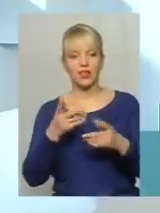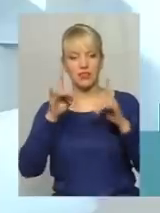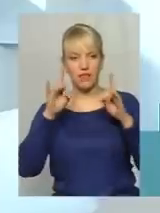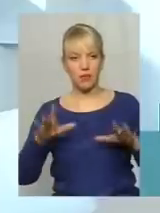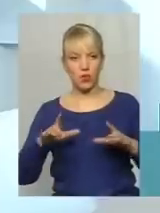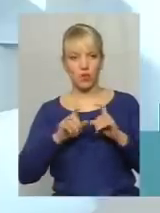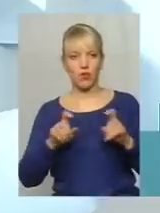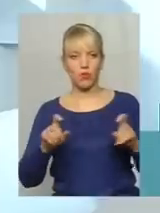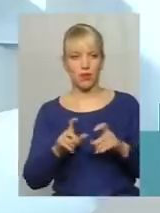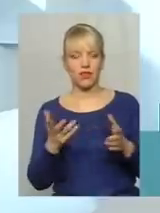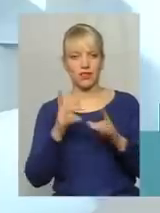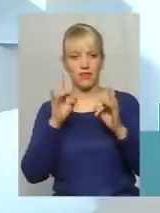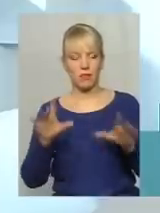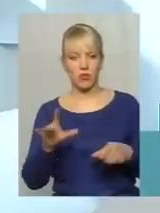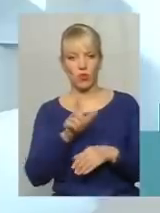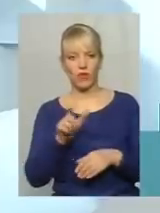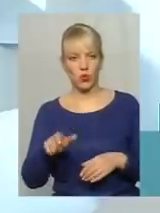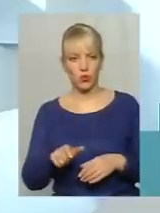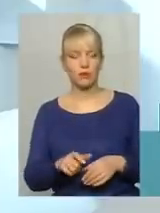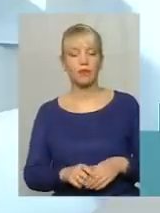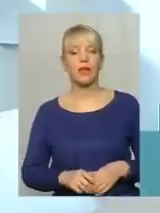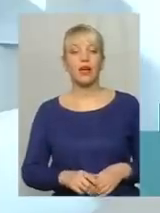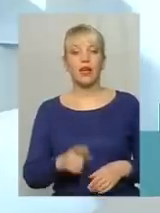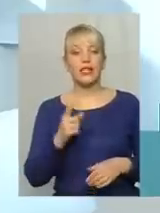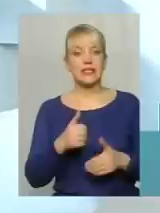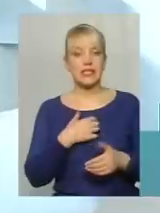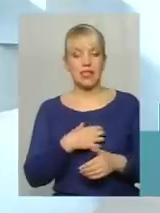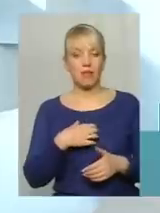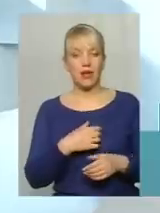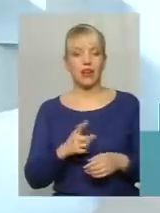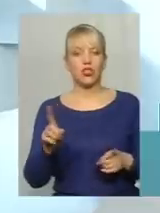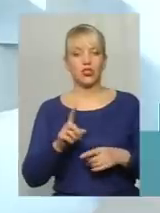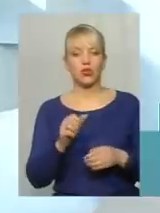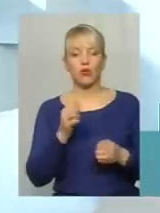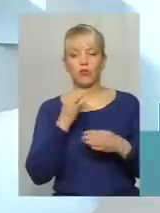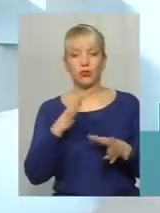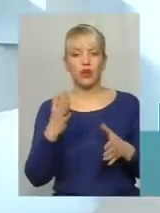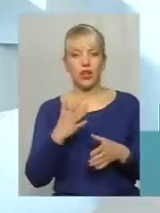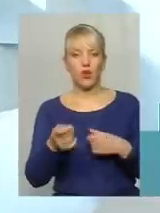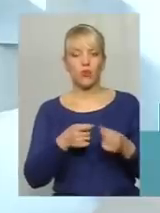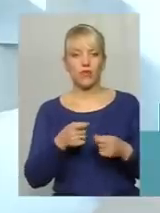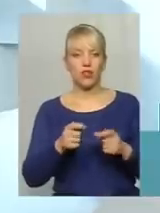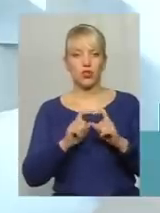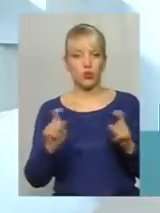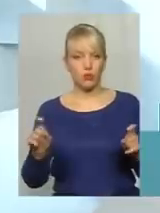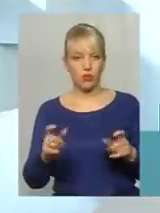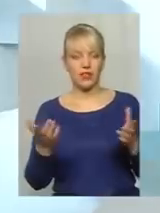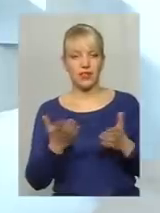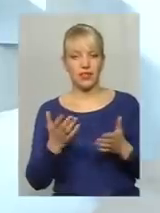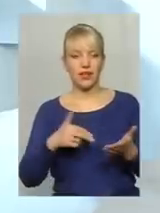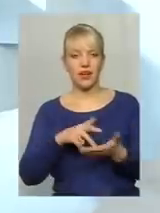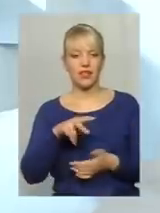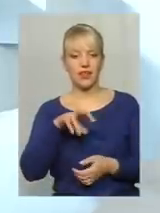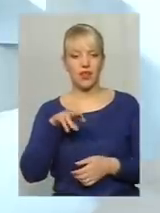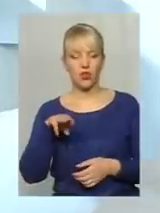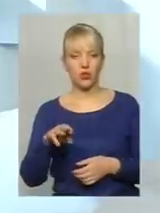компанії, якісь випадкові люди. Насамперед, те, що будь-яка управляюча компанія, яка йде на лот,